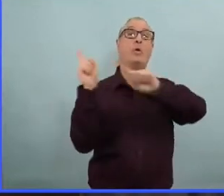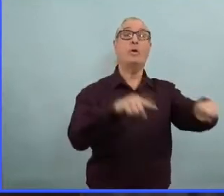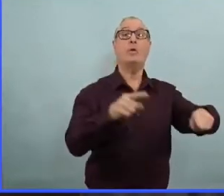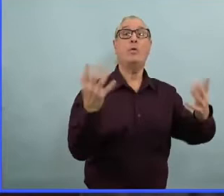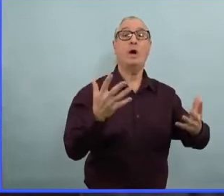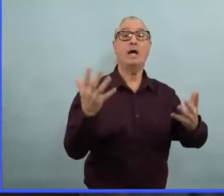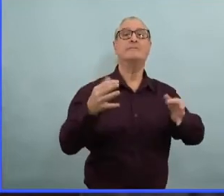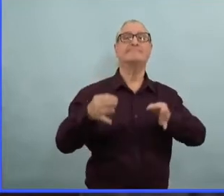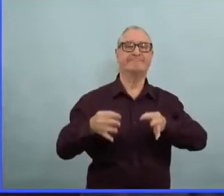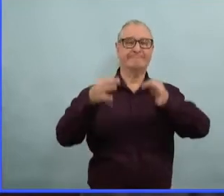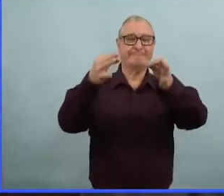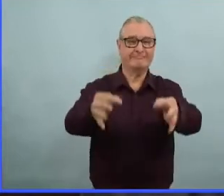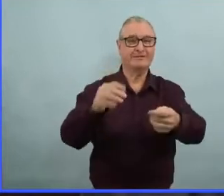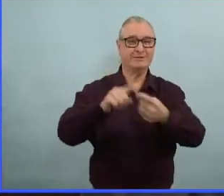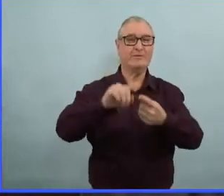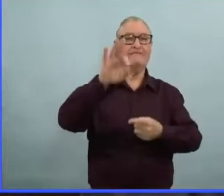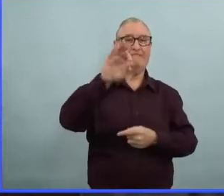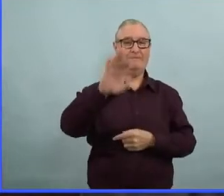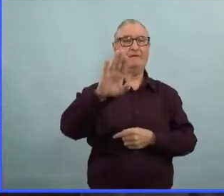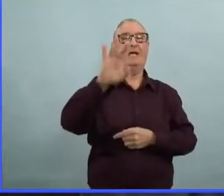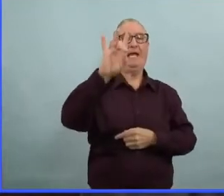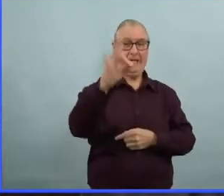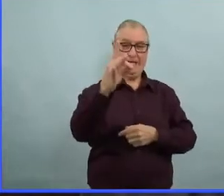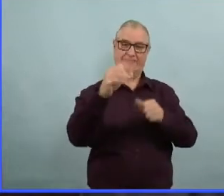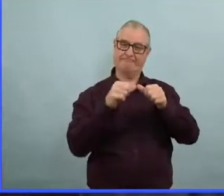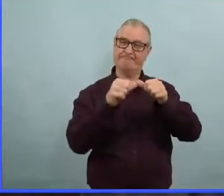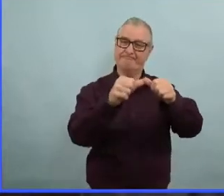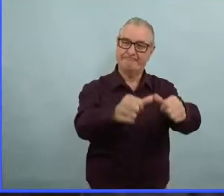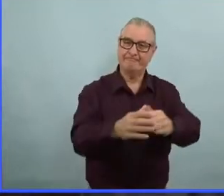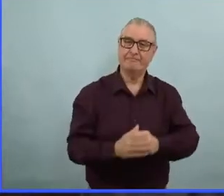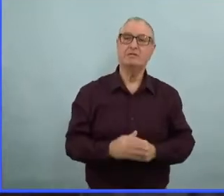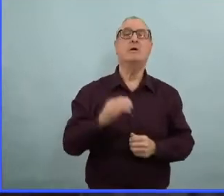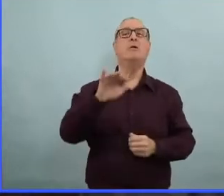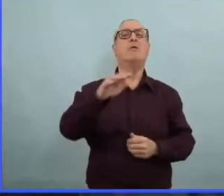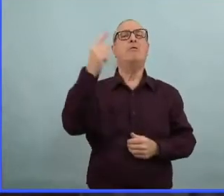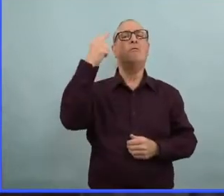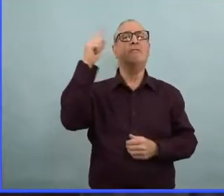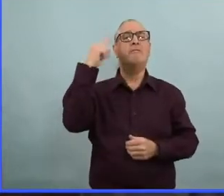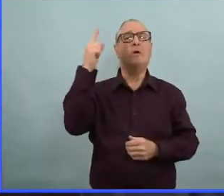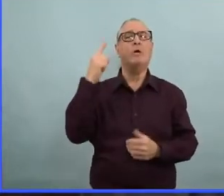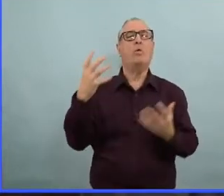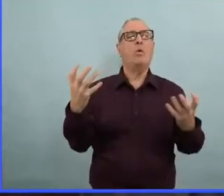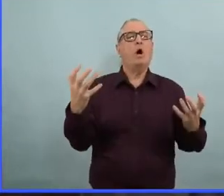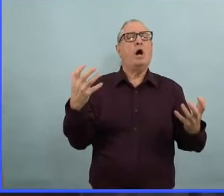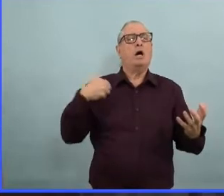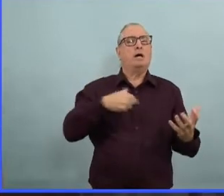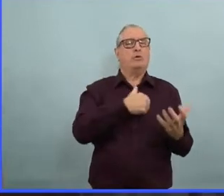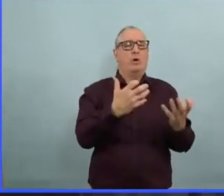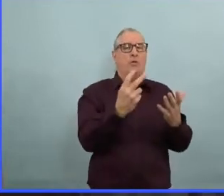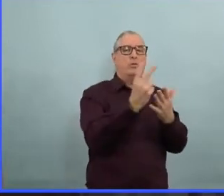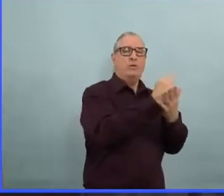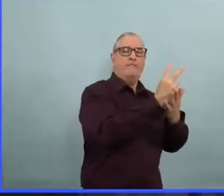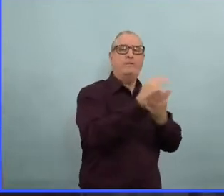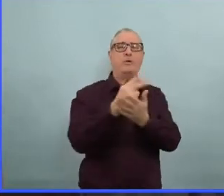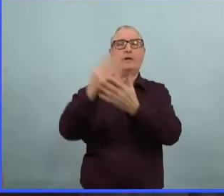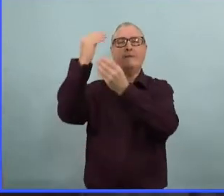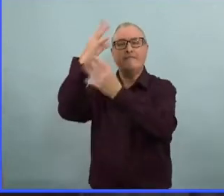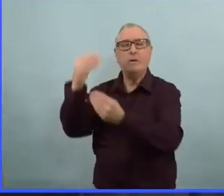pour confirmer certaines des tendances dans les données concernant la COVID-19 ainsi que les répercussions sur le système de santé.